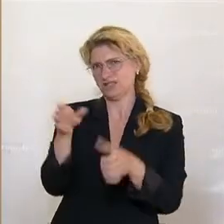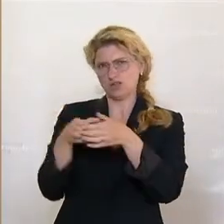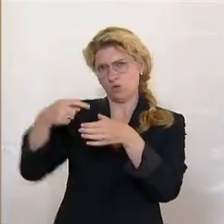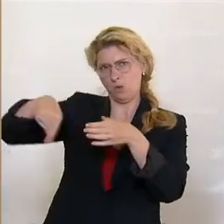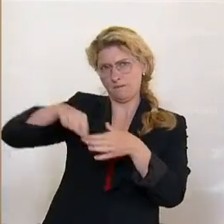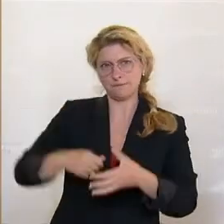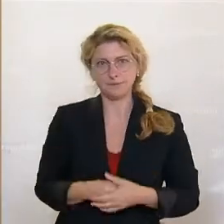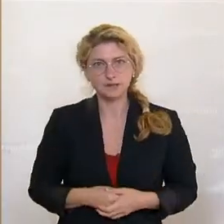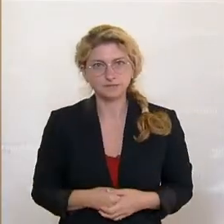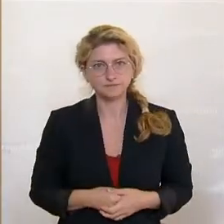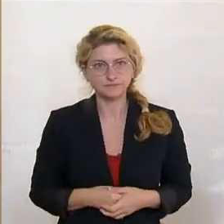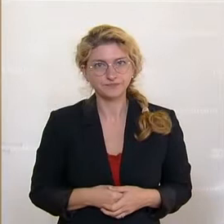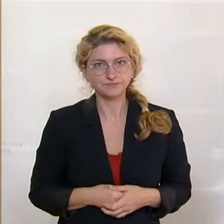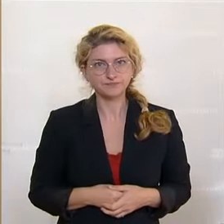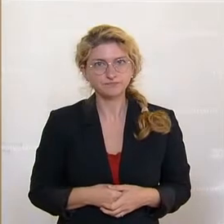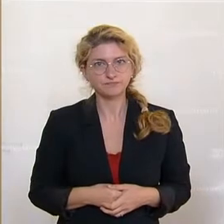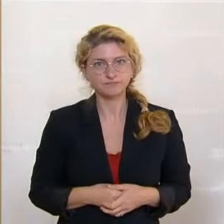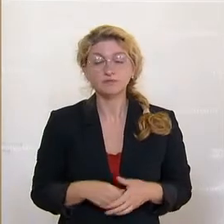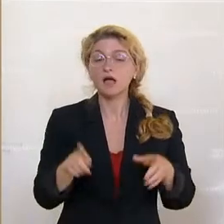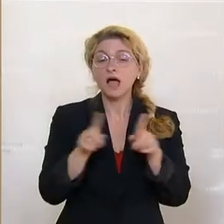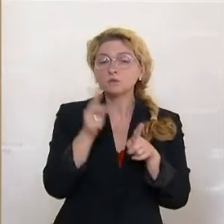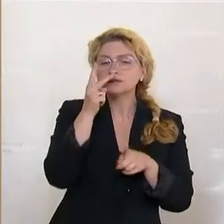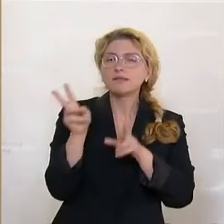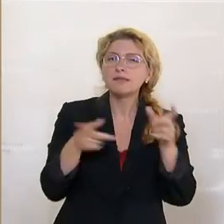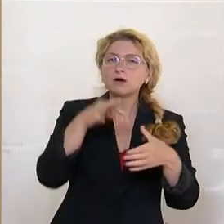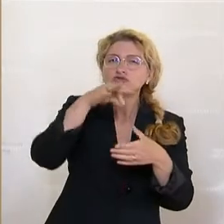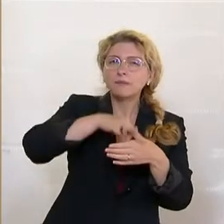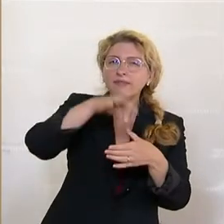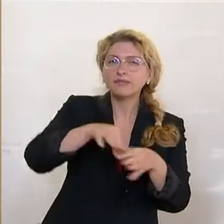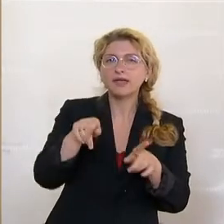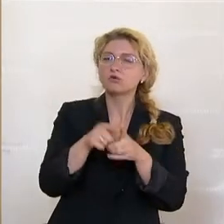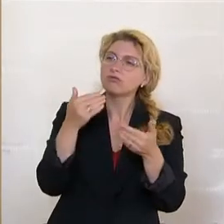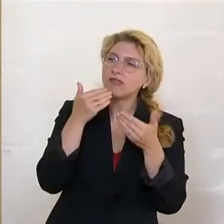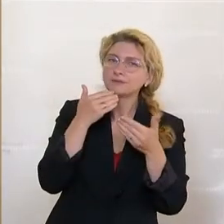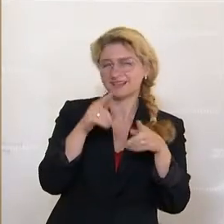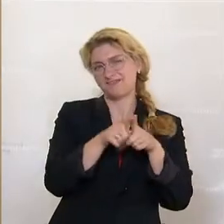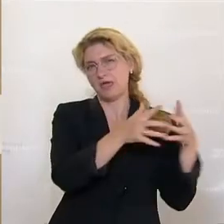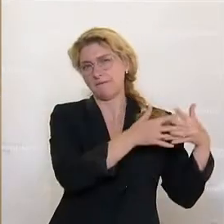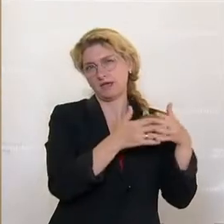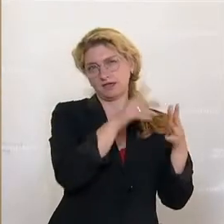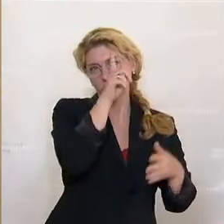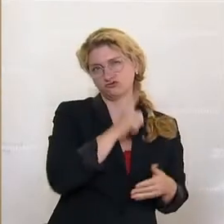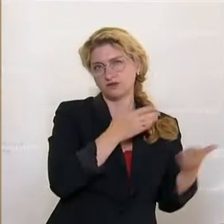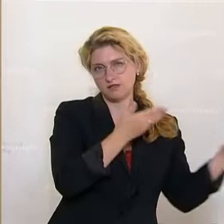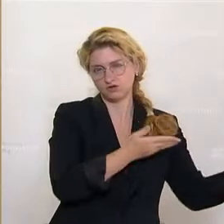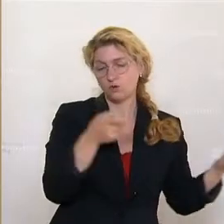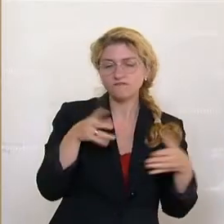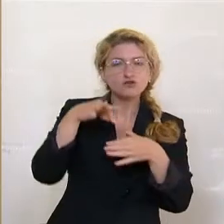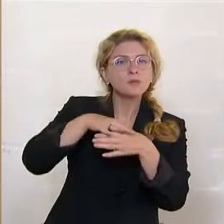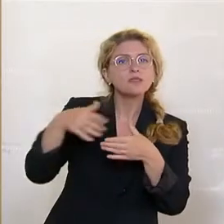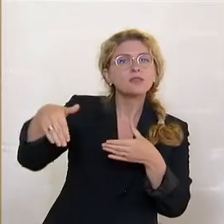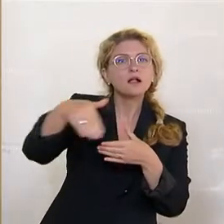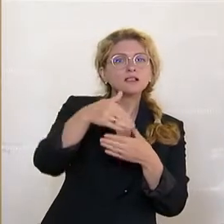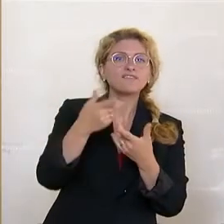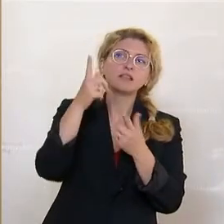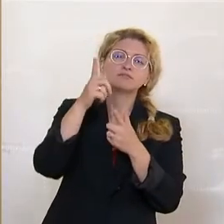Wir sehen die Spenden und auch die Dankbarkeit, die wie in amerikanischem Stil Spenden eingehoben wurden von den